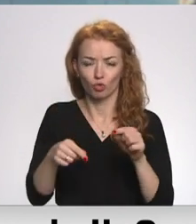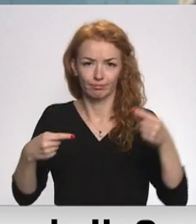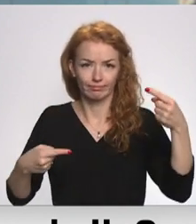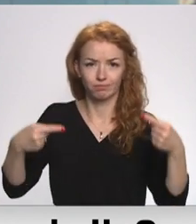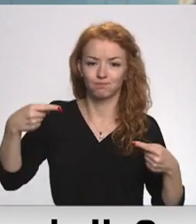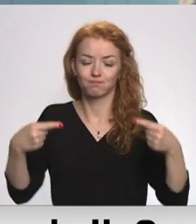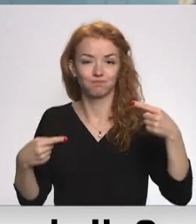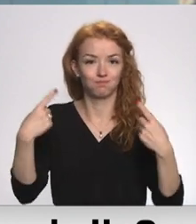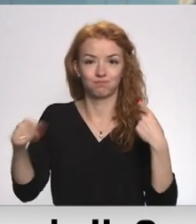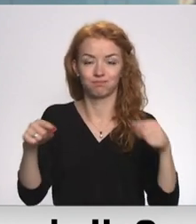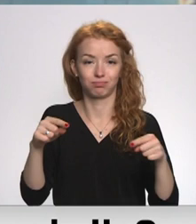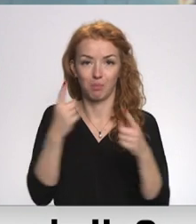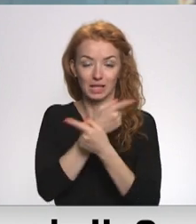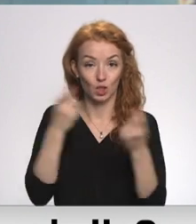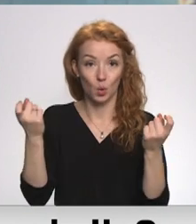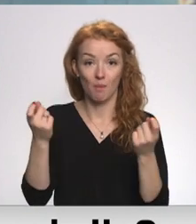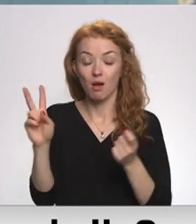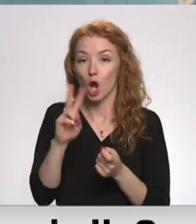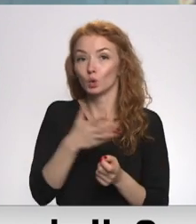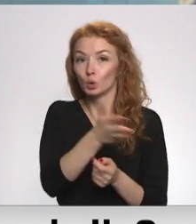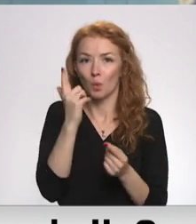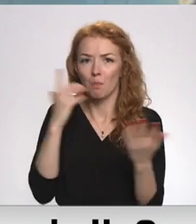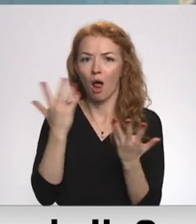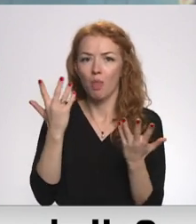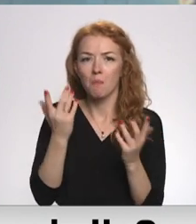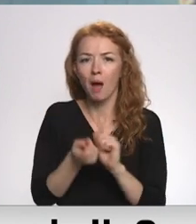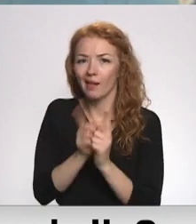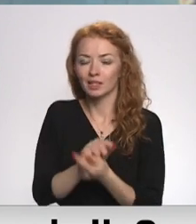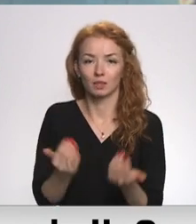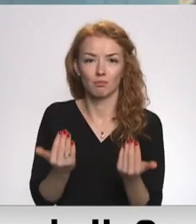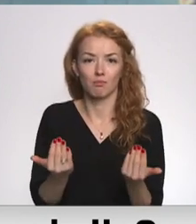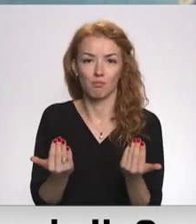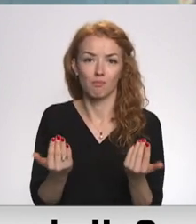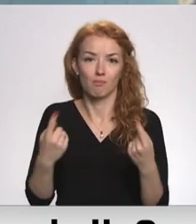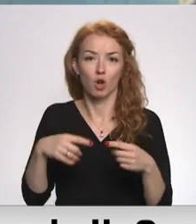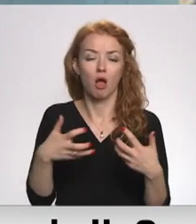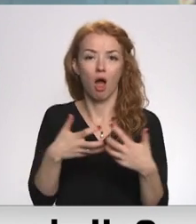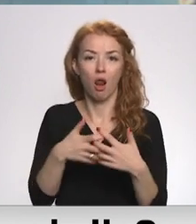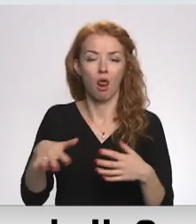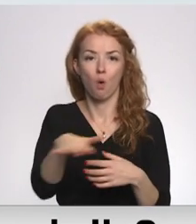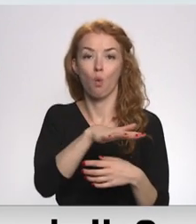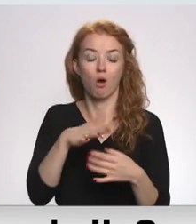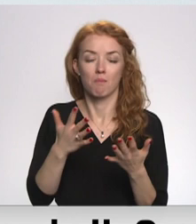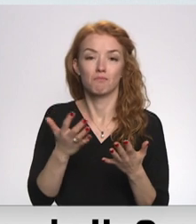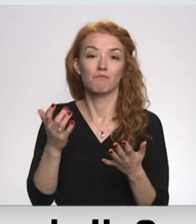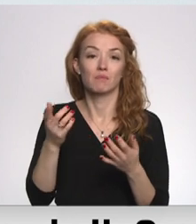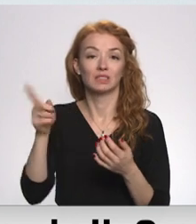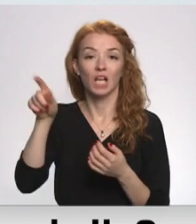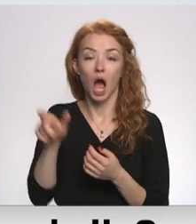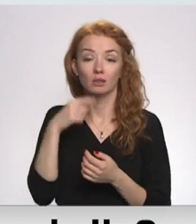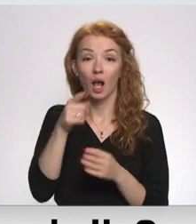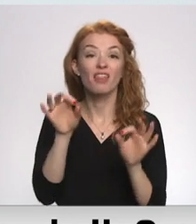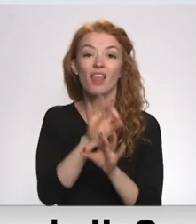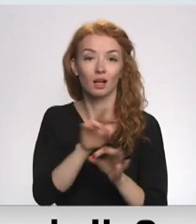paziņojumus, kas jūs, prāt, mainīsies šobrīd kara laukā? Vai kāda būs tā jaunā realtāte?